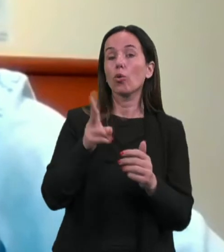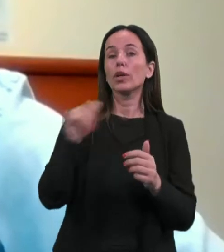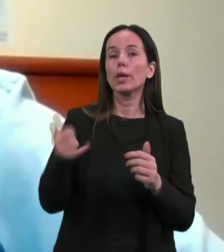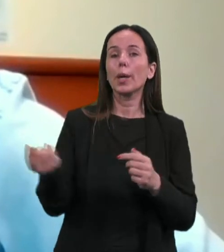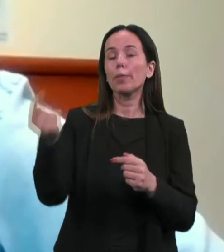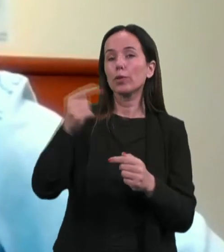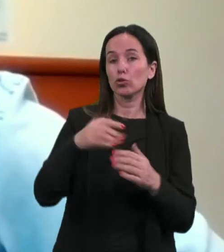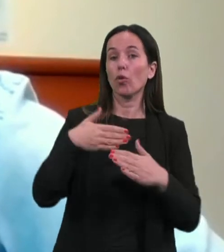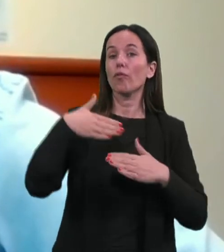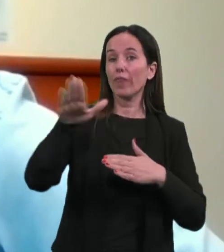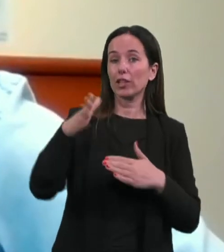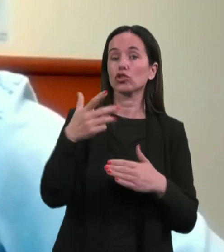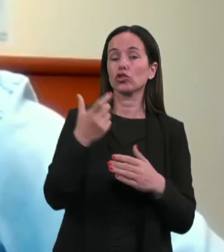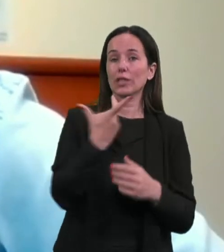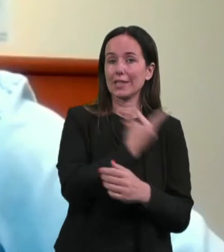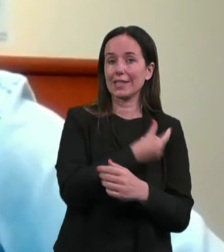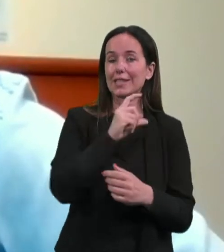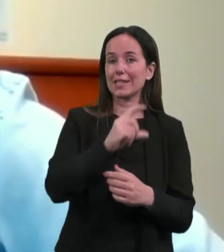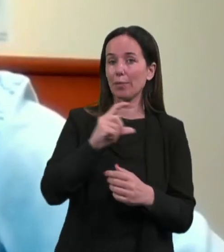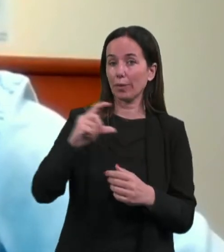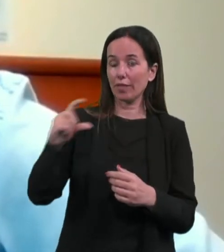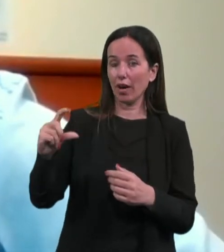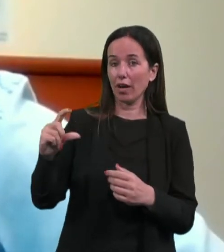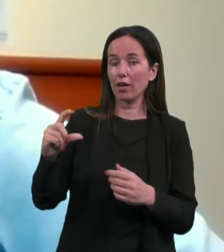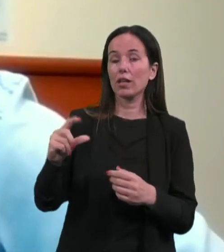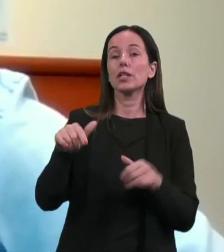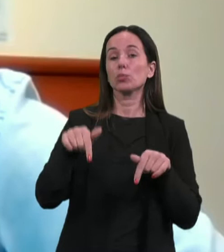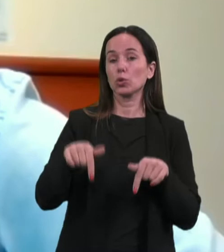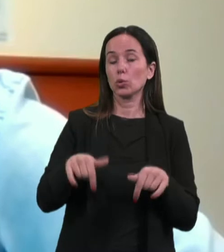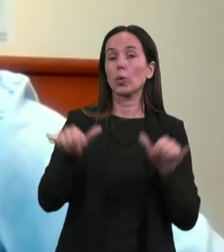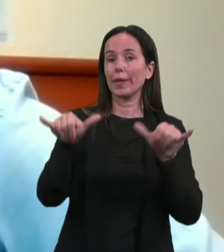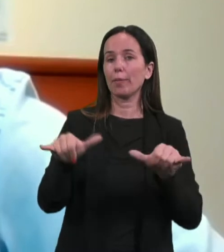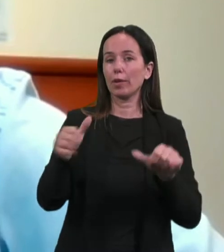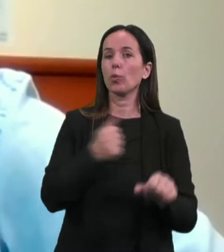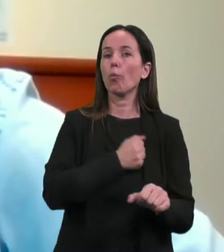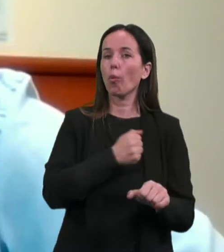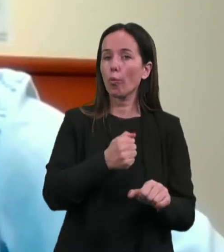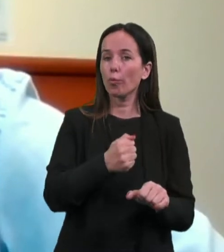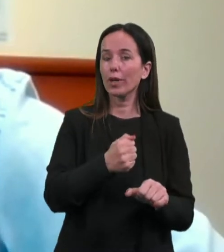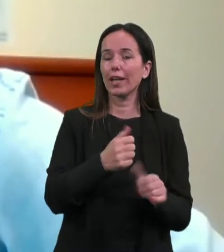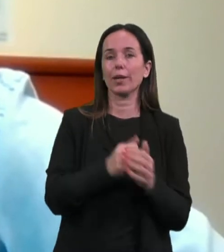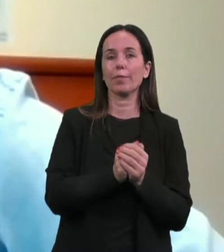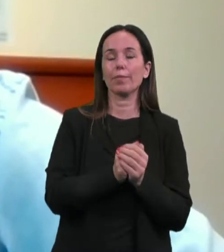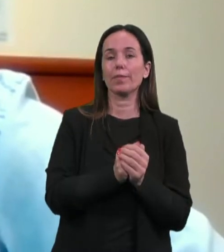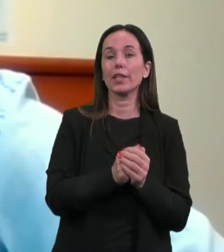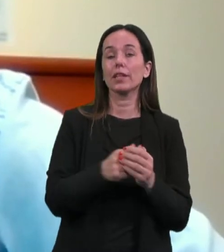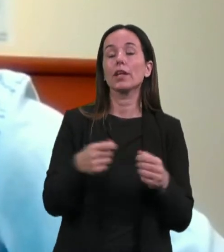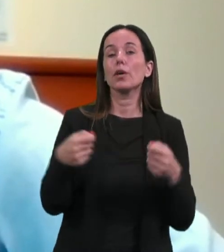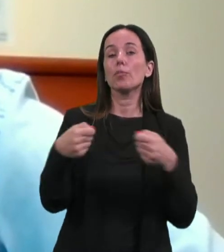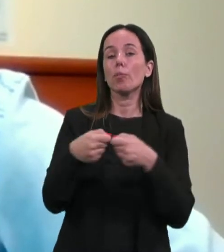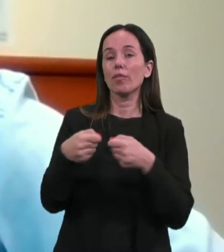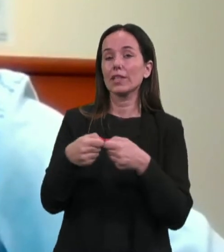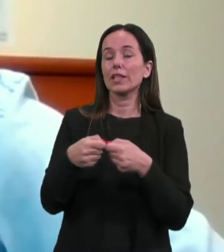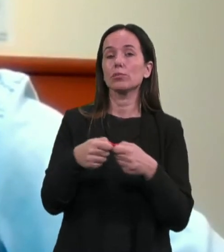cepiva malo več, pa smo se potem na Bledu opogumili in se povezali